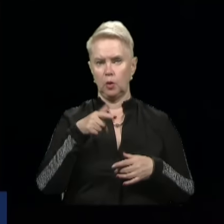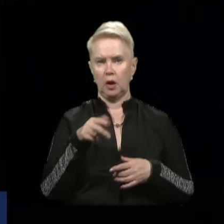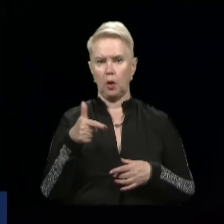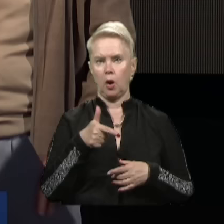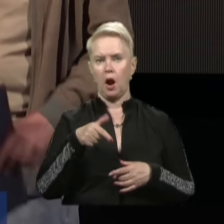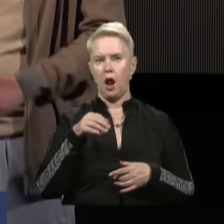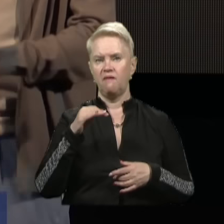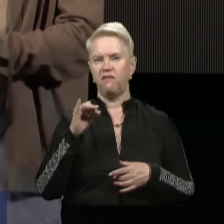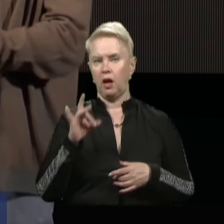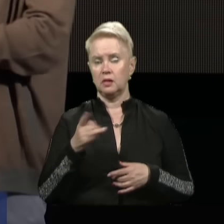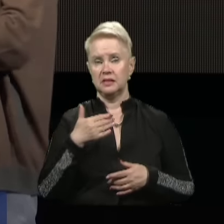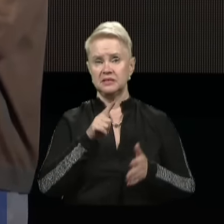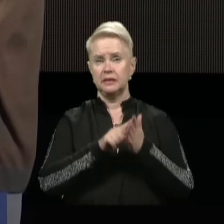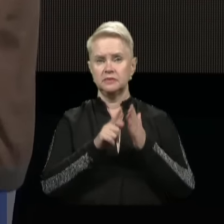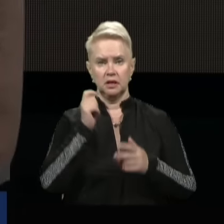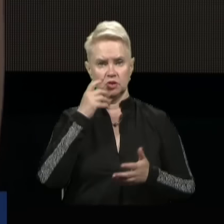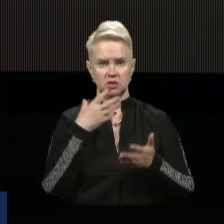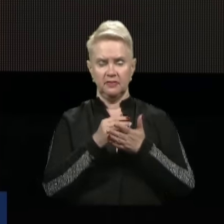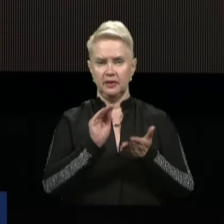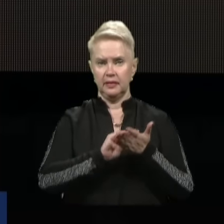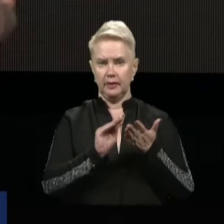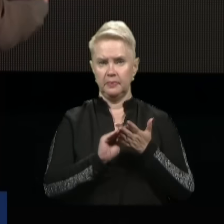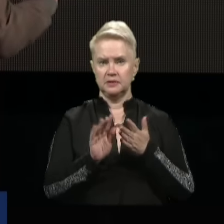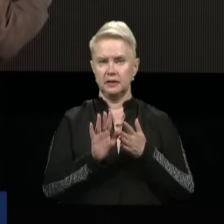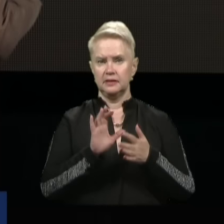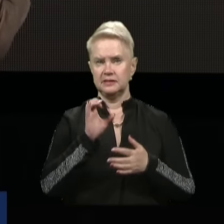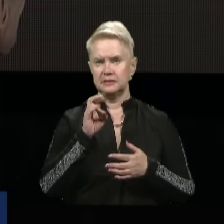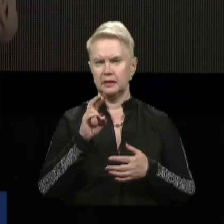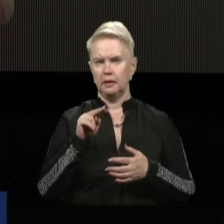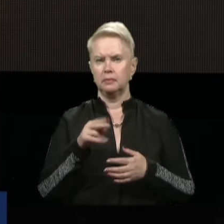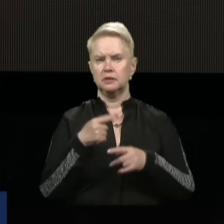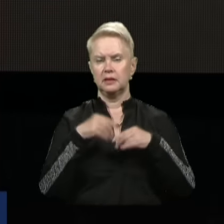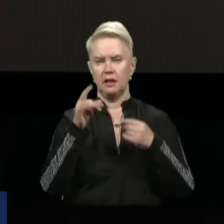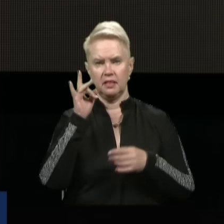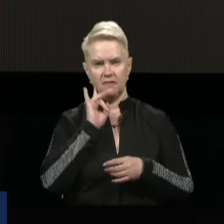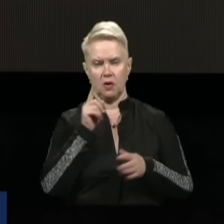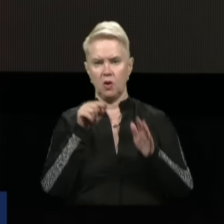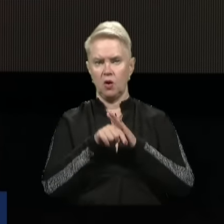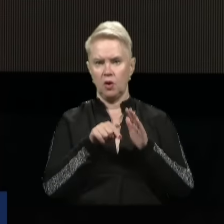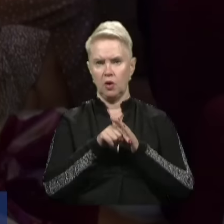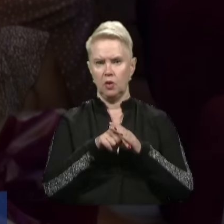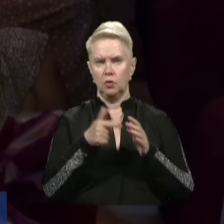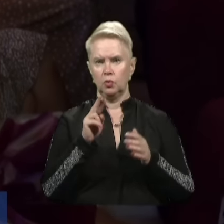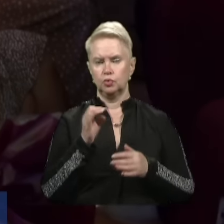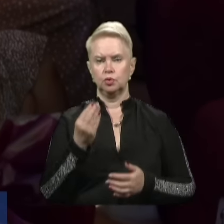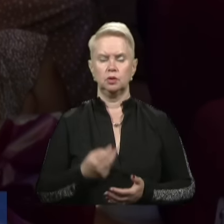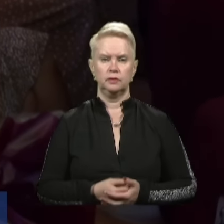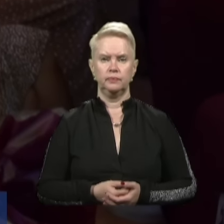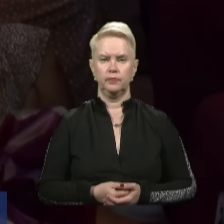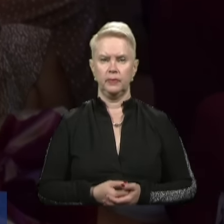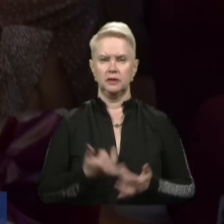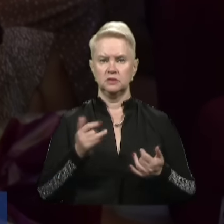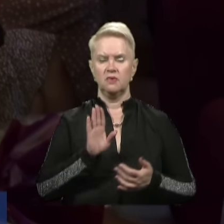Григорій Гельфер. До свого 70-річчя він написав п'єсу «Сне», що надавно єврейський означає «кущ». Вранці